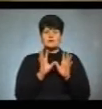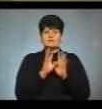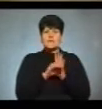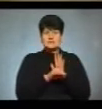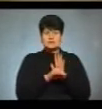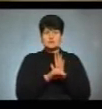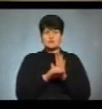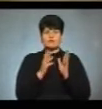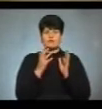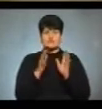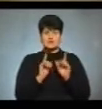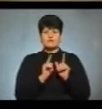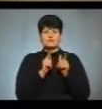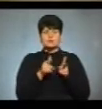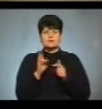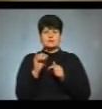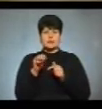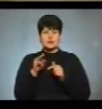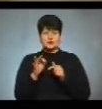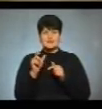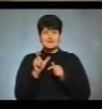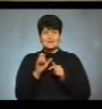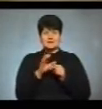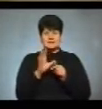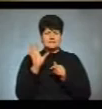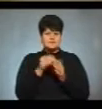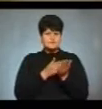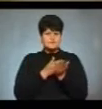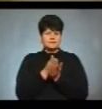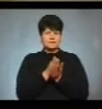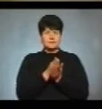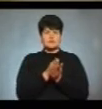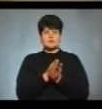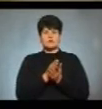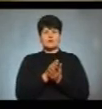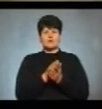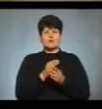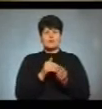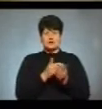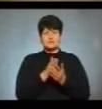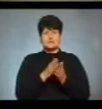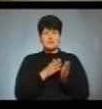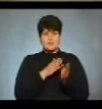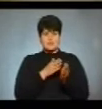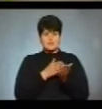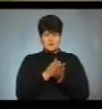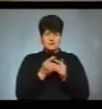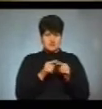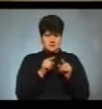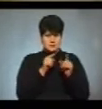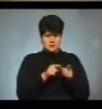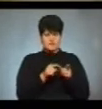вступ в НАТО і в ЄС. Відповідно, всі стратегії, всі напрямки зовнішньої політики направлені, власне, на цей,